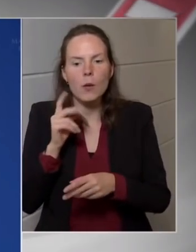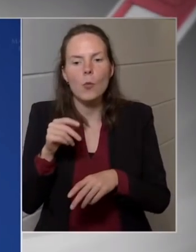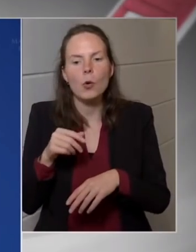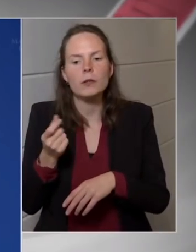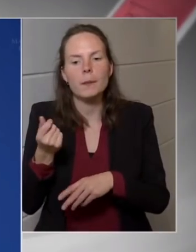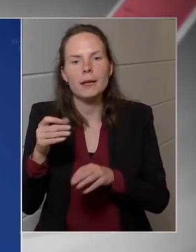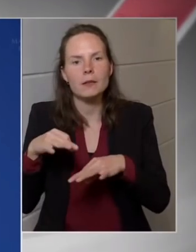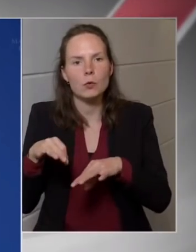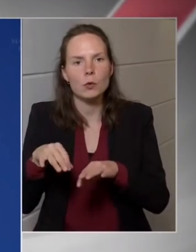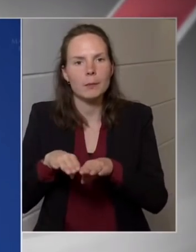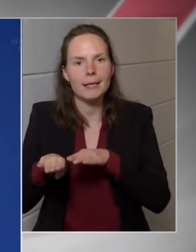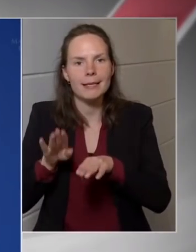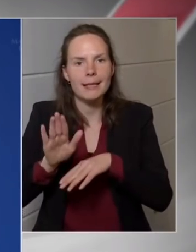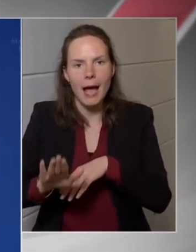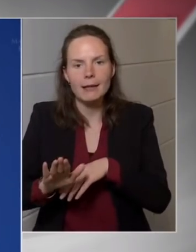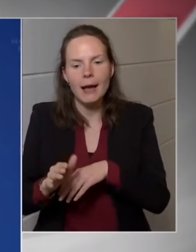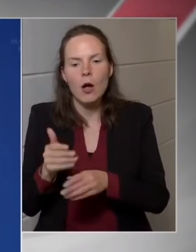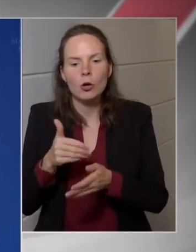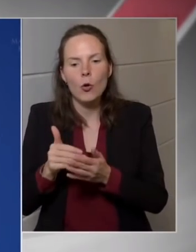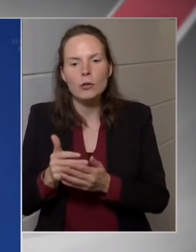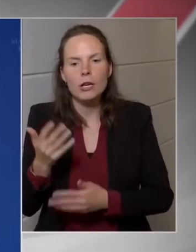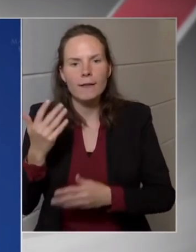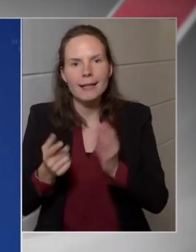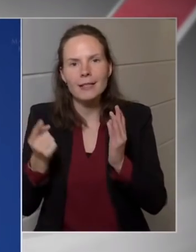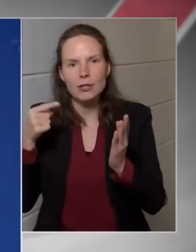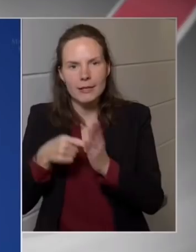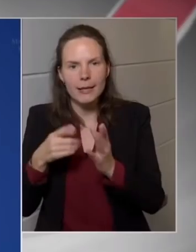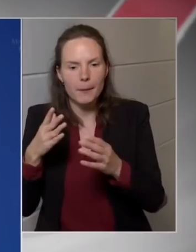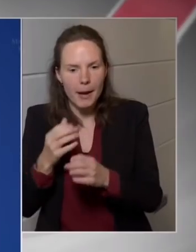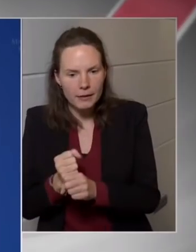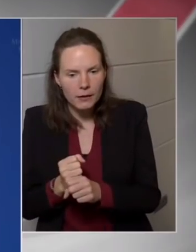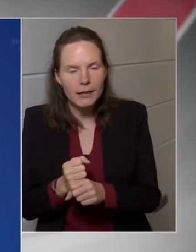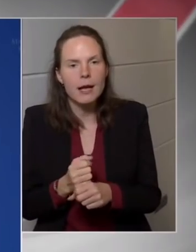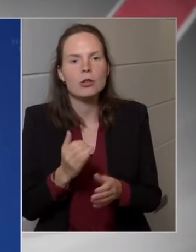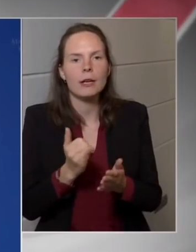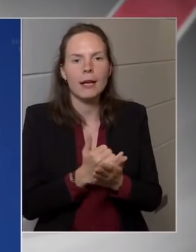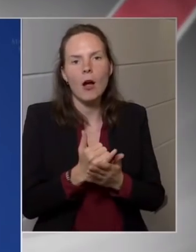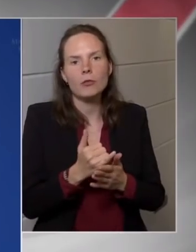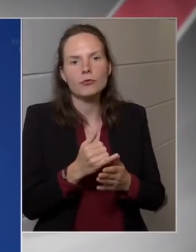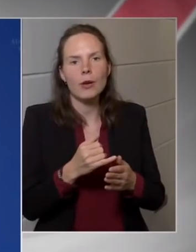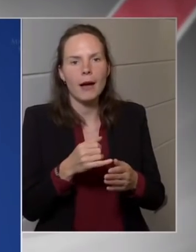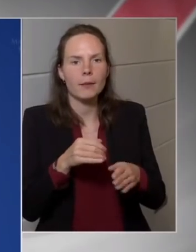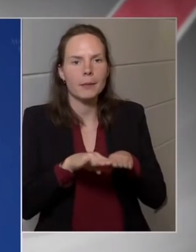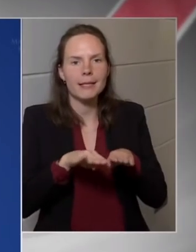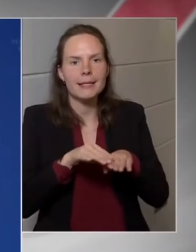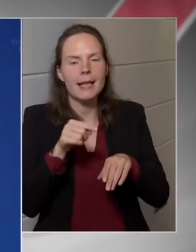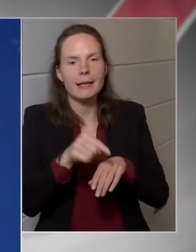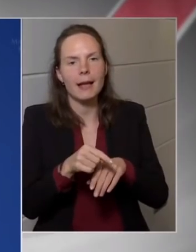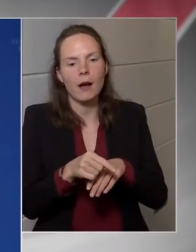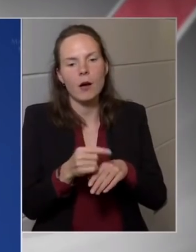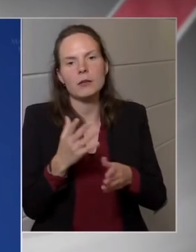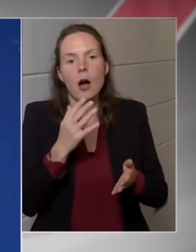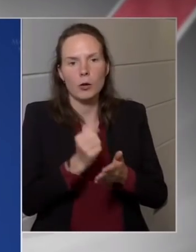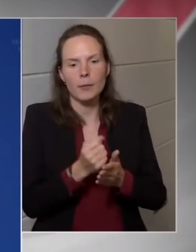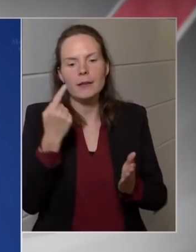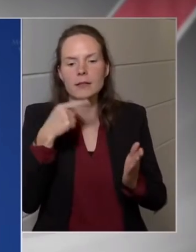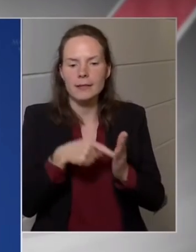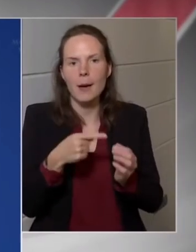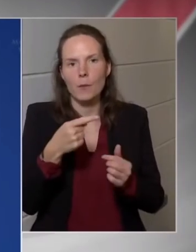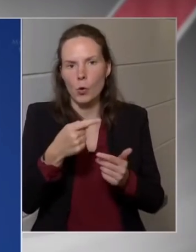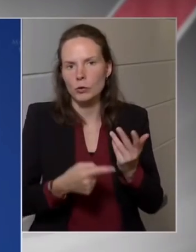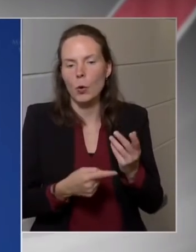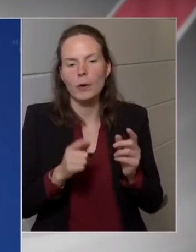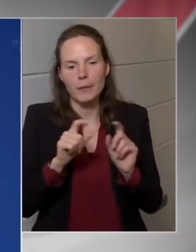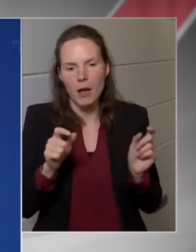költségvetési célok betartása és az igazsággyű miniszternek pedig az alkotmányossági szempontok érvényestése tekintetében kell vétőjogot